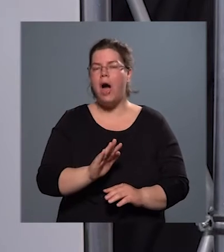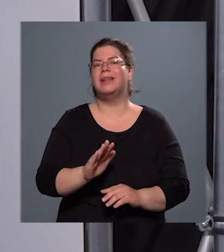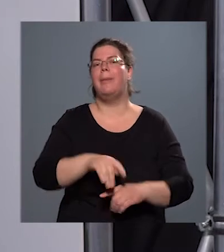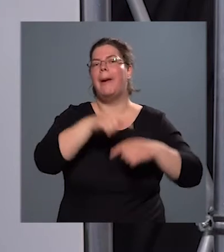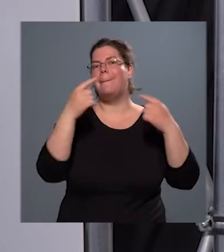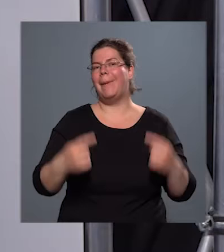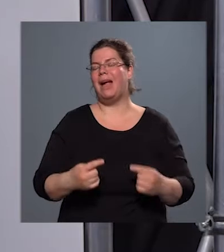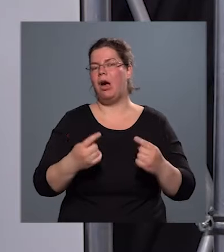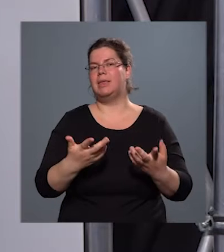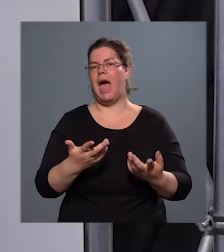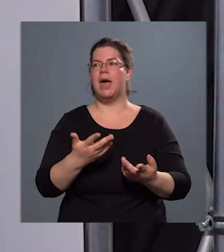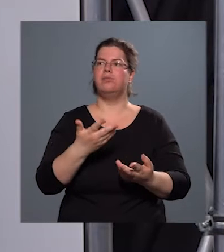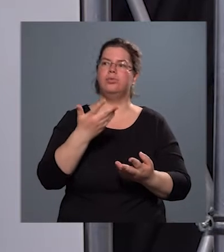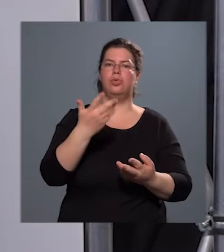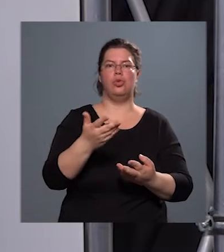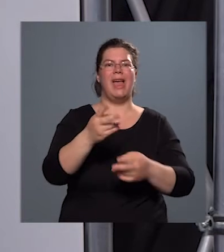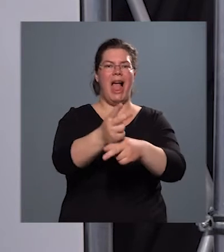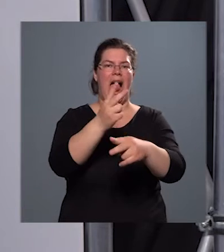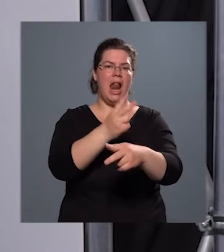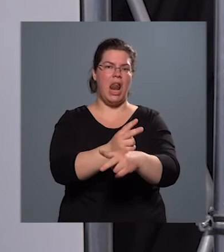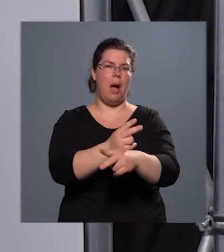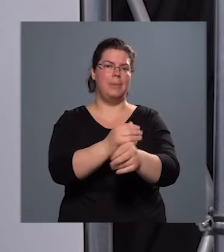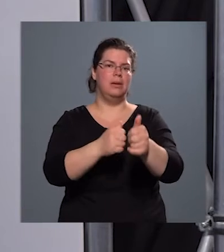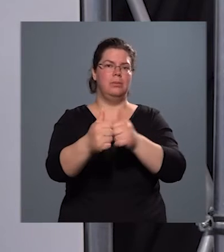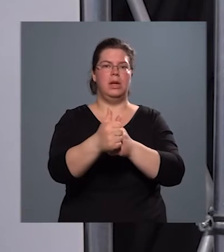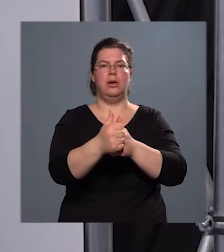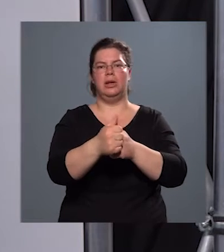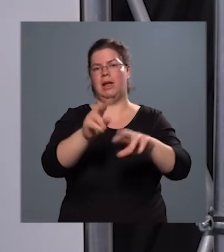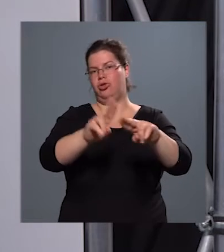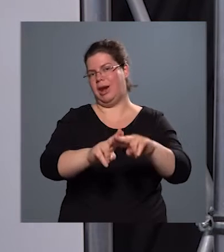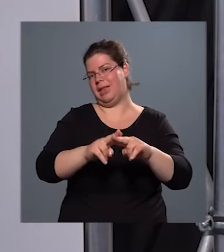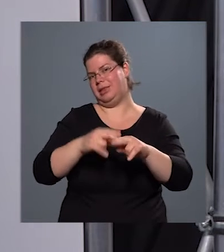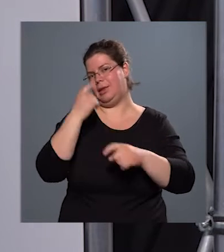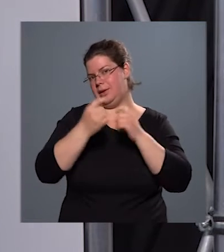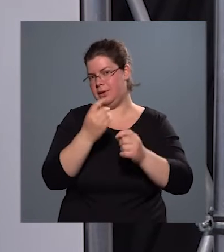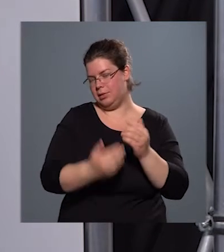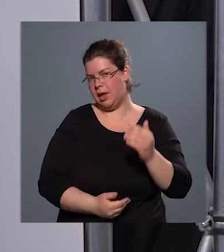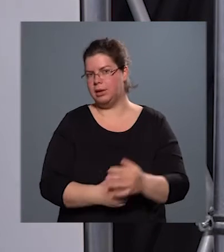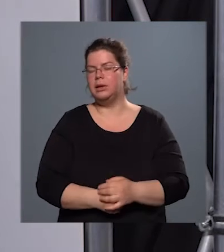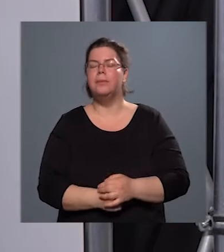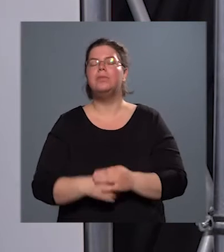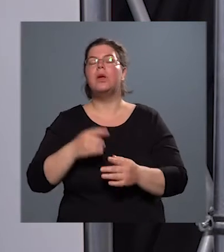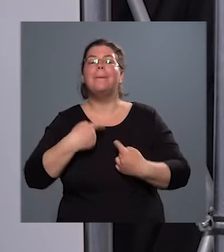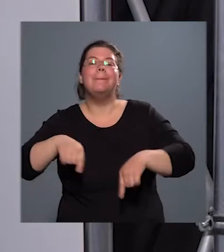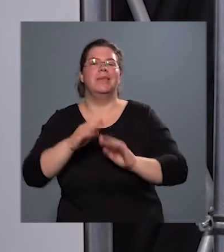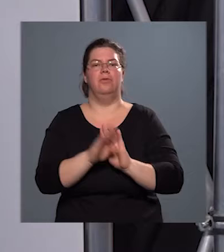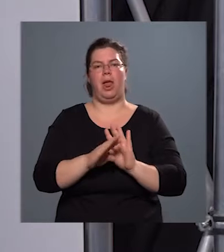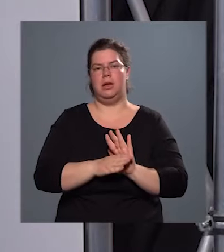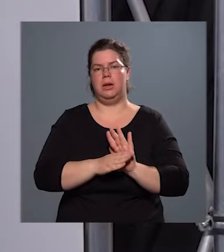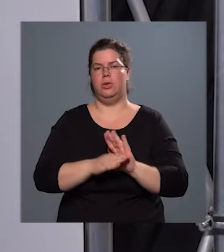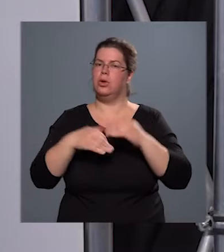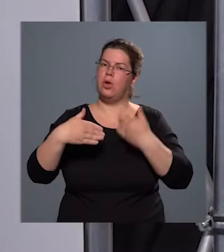meghatározott állami prioritási rendszerint. A mi feladatunk az, hogy a nagy